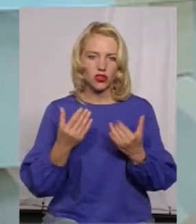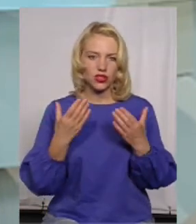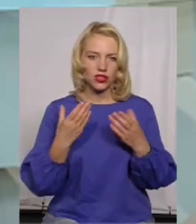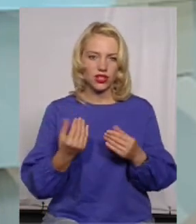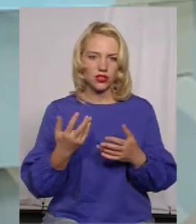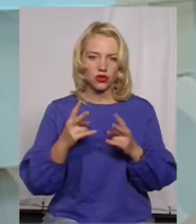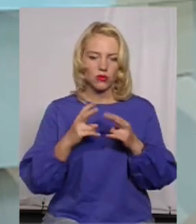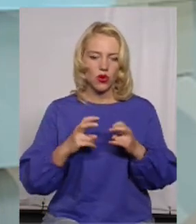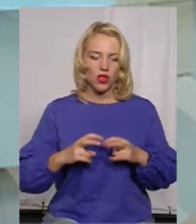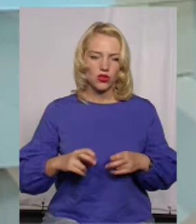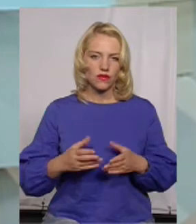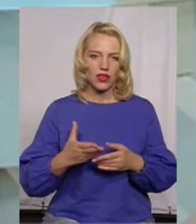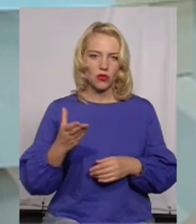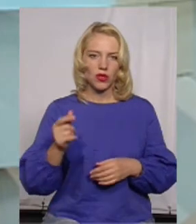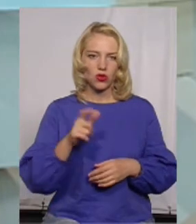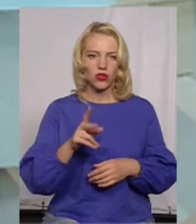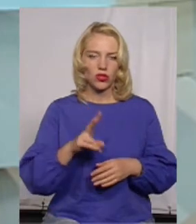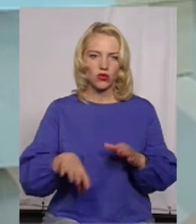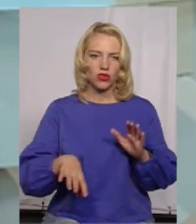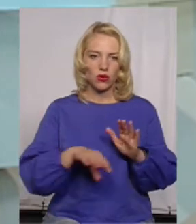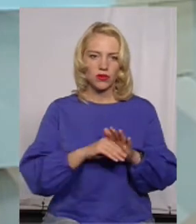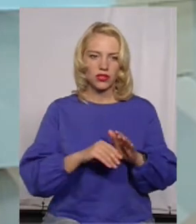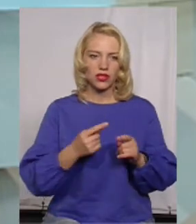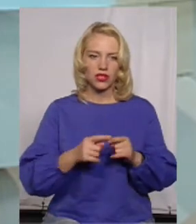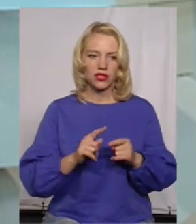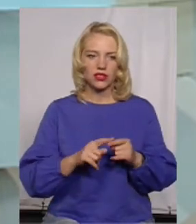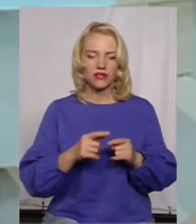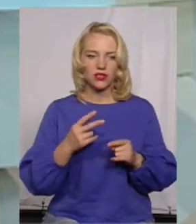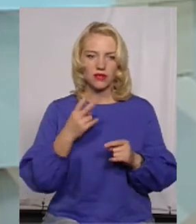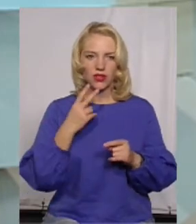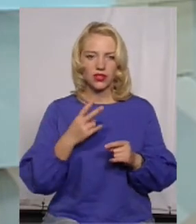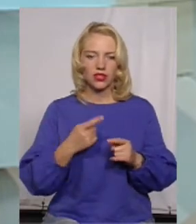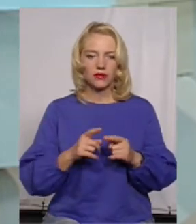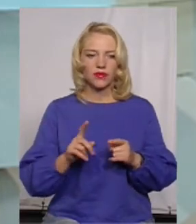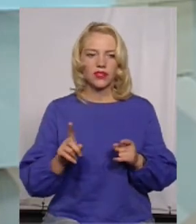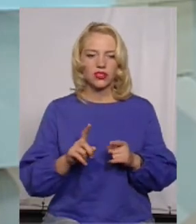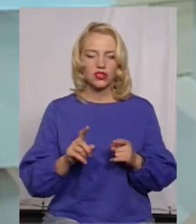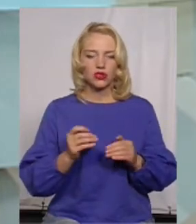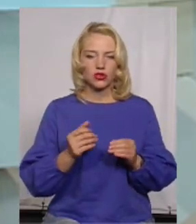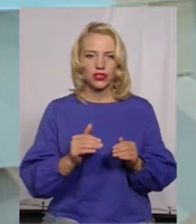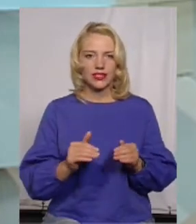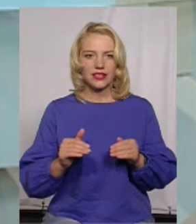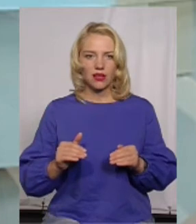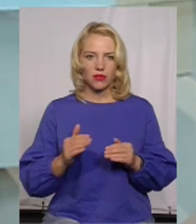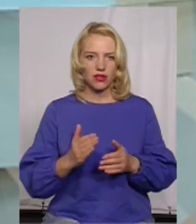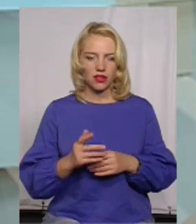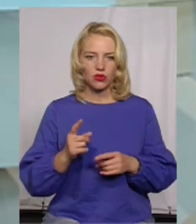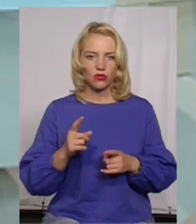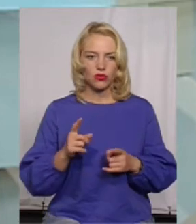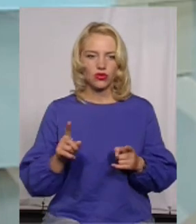проаналізувати оплати з людей, які вже оплатили, ну їх ще, видно, трішечки стримує якийсь певний якийсь фактор. Тому що